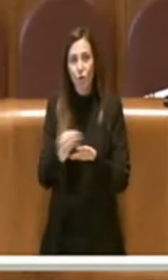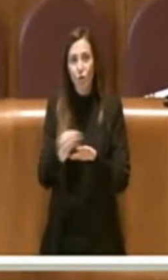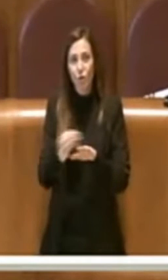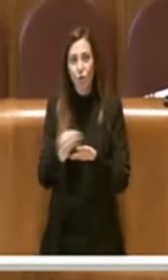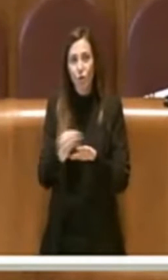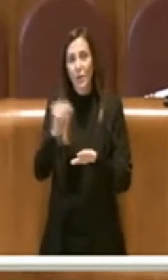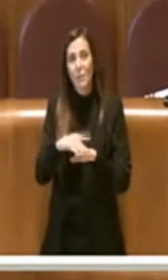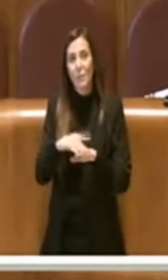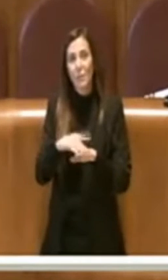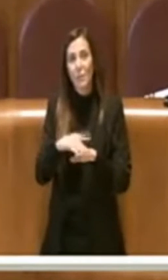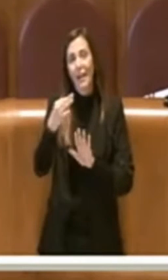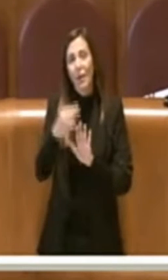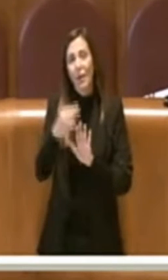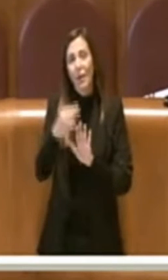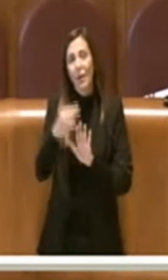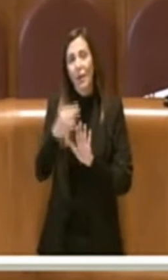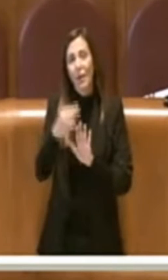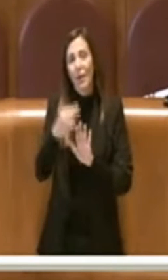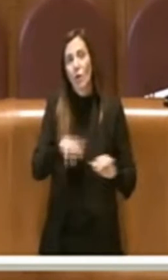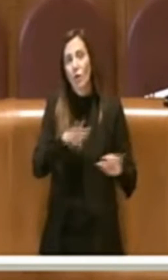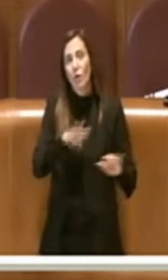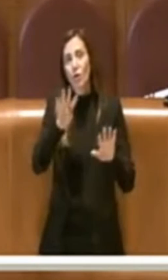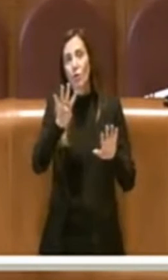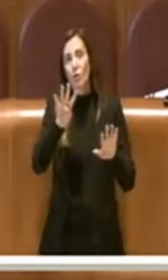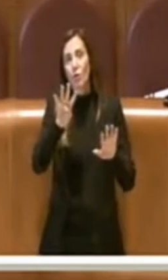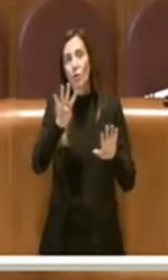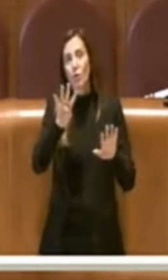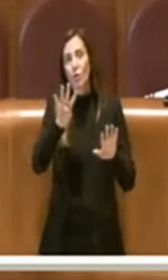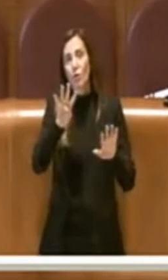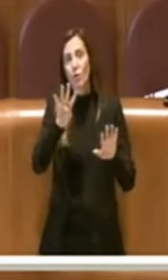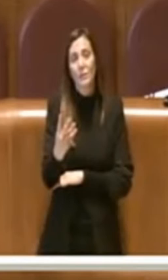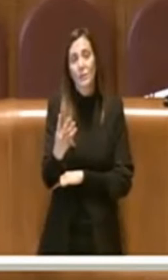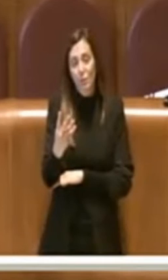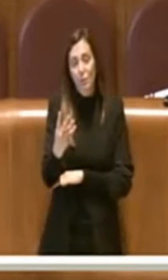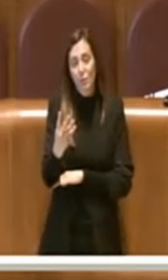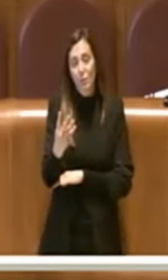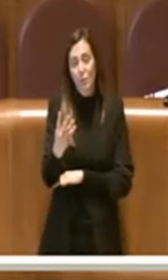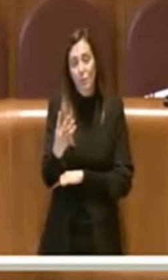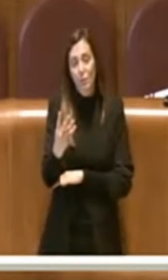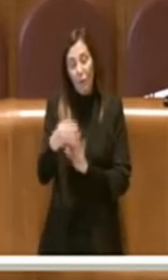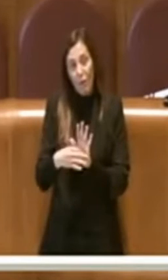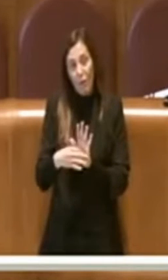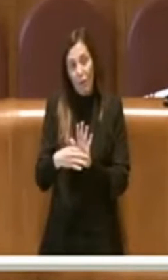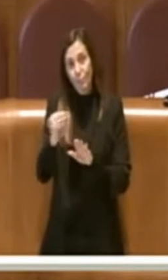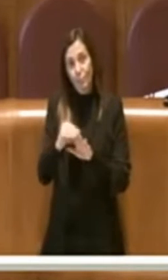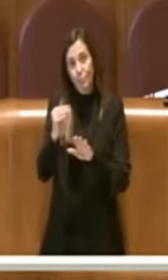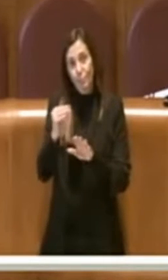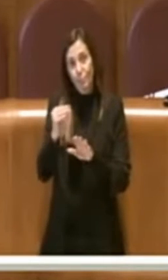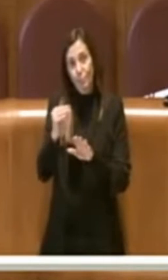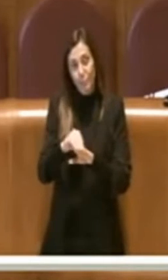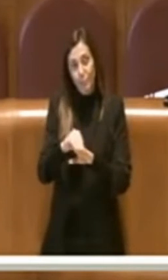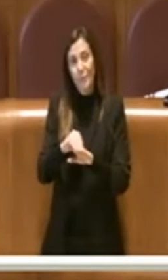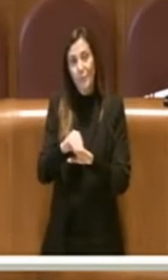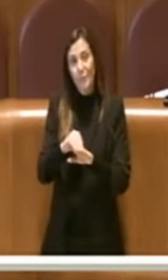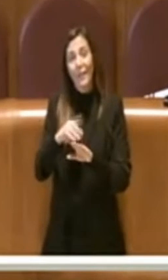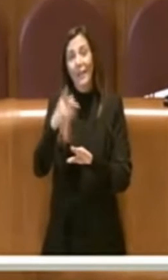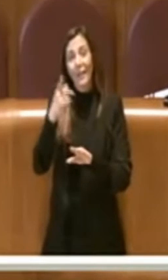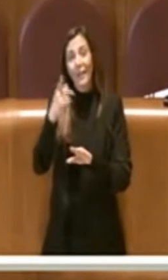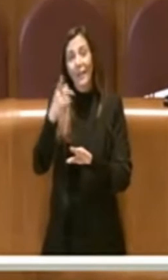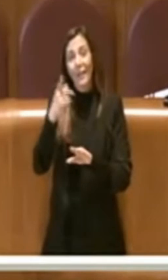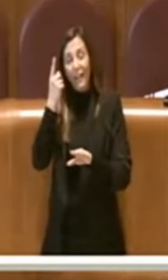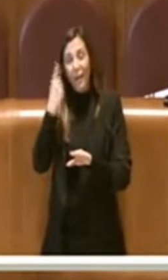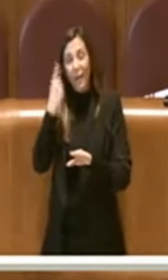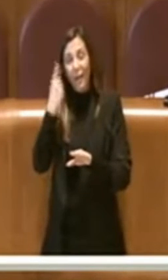del regolamento del 1994 che attiene anche alla possibilità quindi